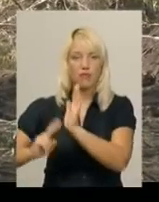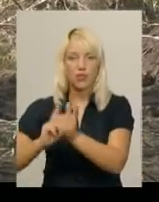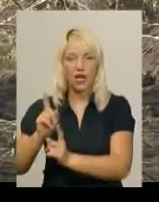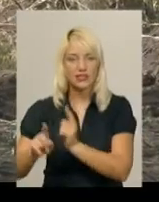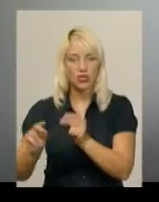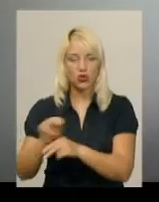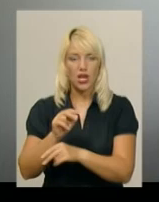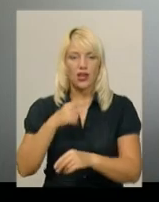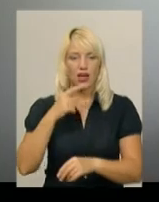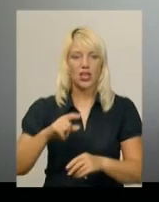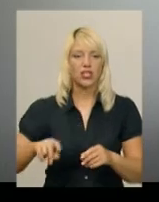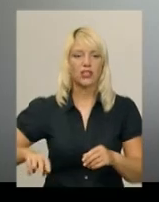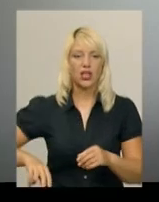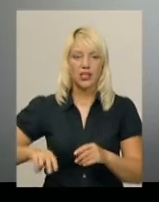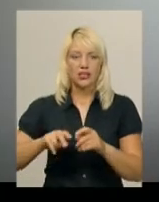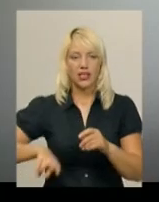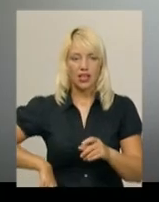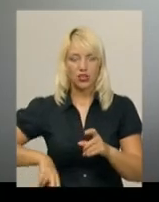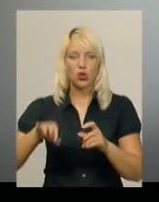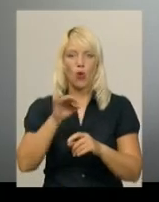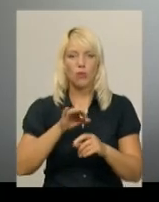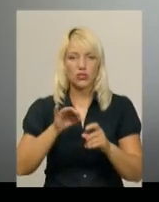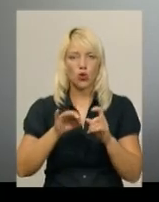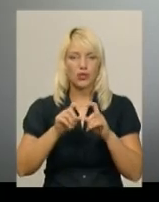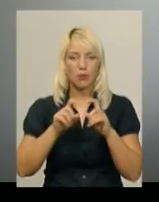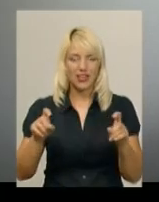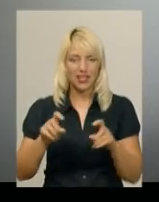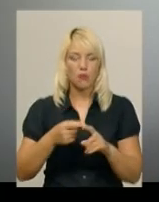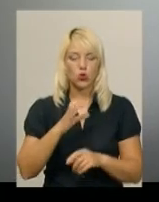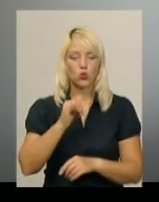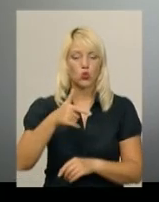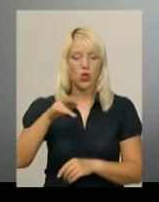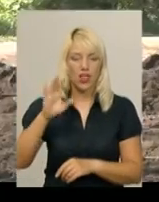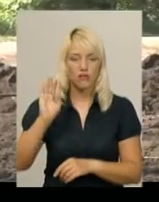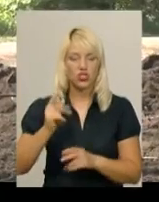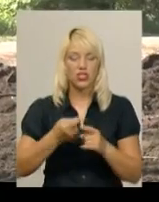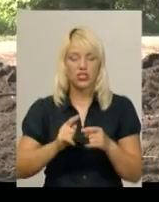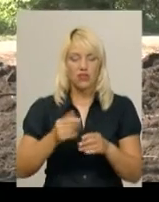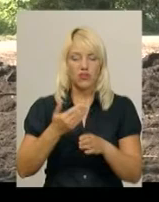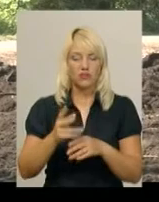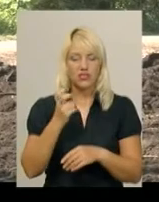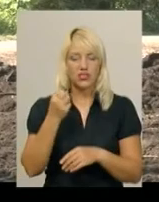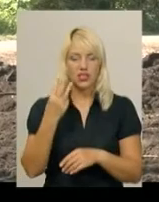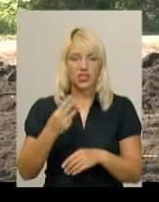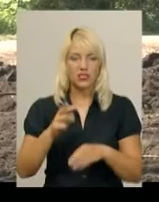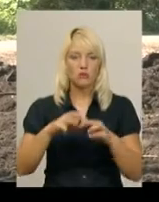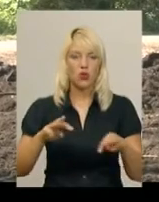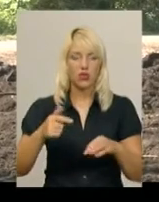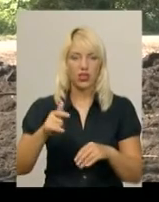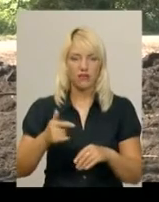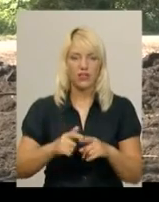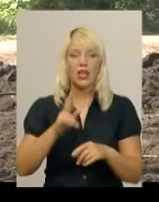директор обласного департаменту охорони здоров'я Яків Цуглевич. На це з держбюджету виділили 213 мільйонів гривень. На будівництво